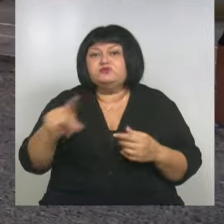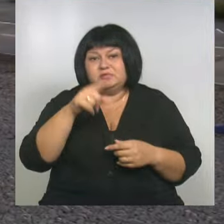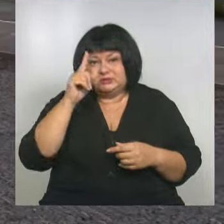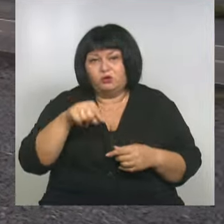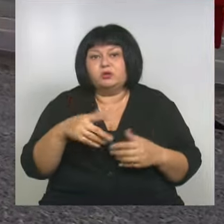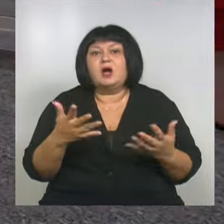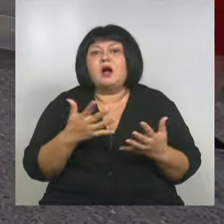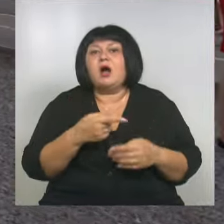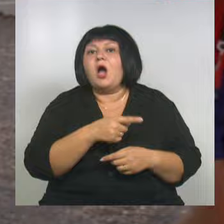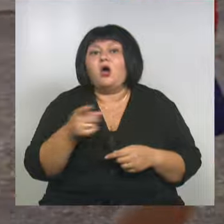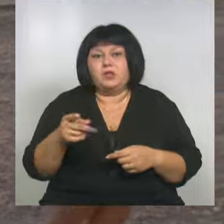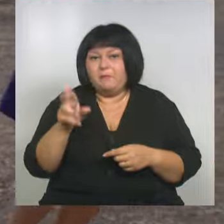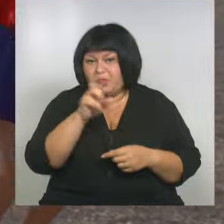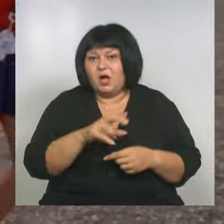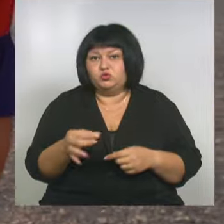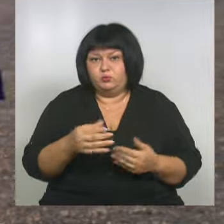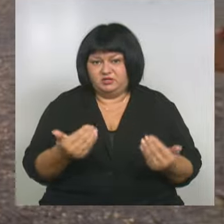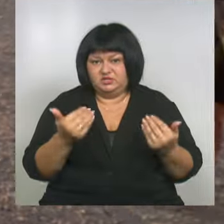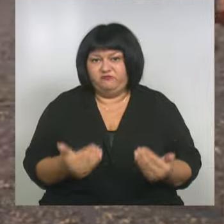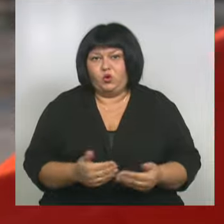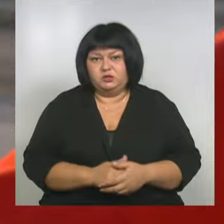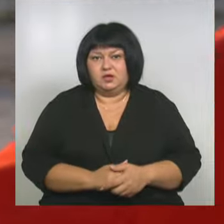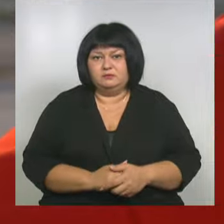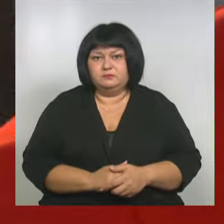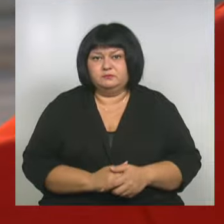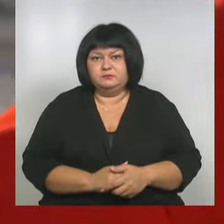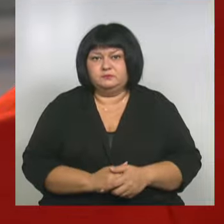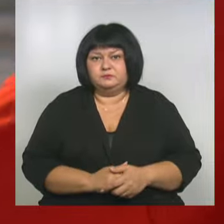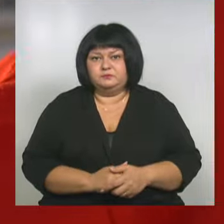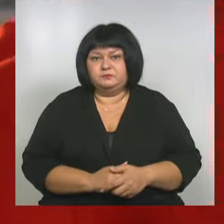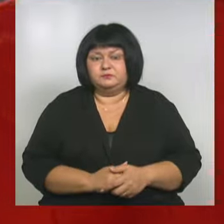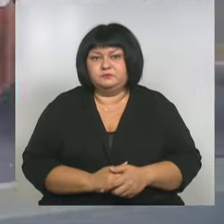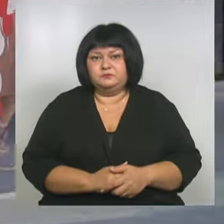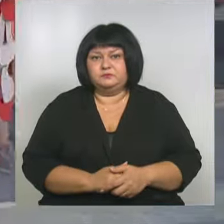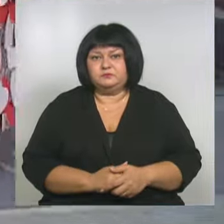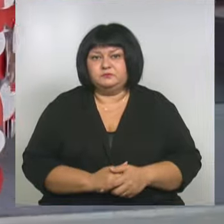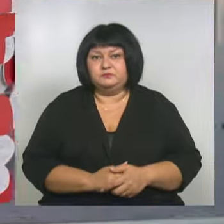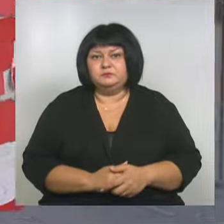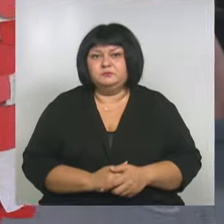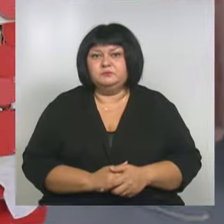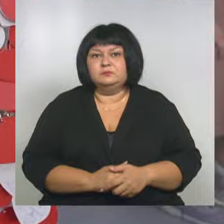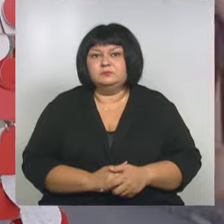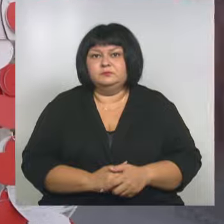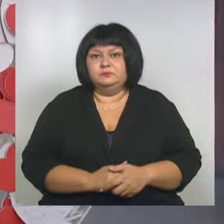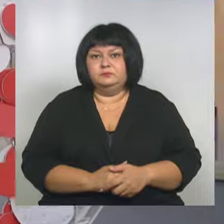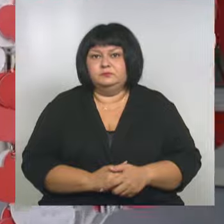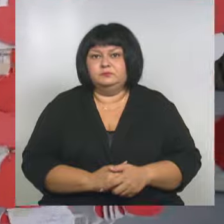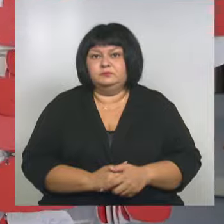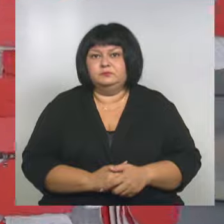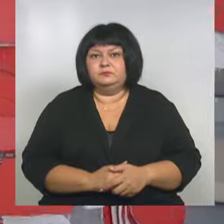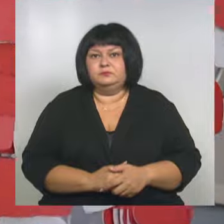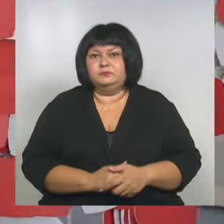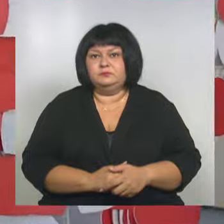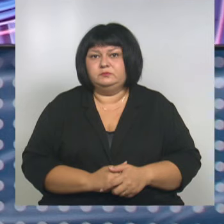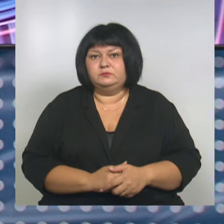какая она, Белгородская область, сегодня. Кирилл Мусаев, Денис Копач, Вадим Кулинич, Кирилл Афанасьев, Павел Исаев. Такой день на мире Белогоря.